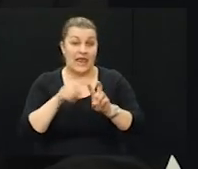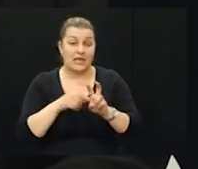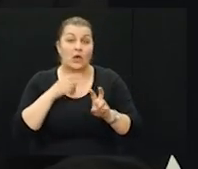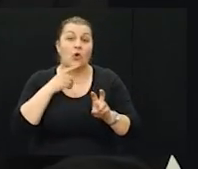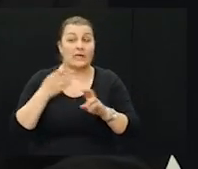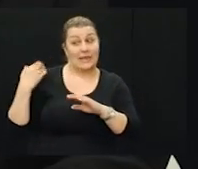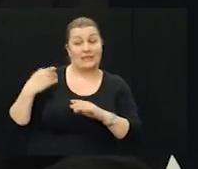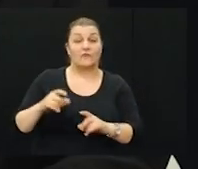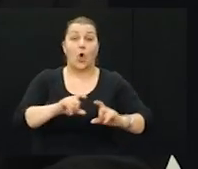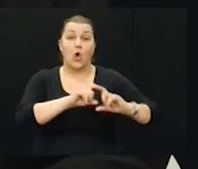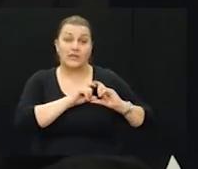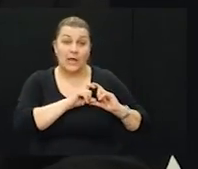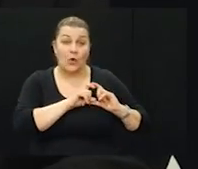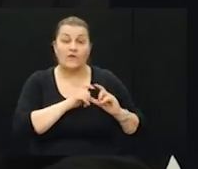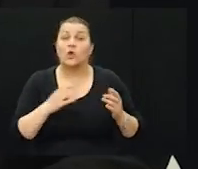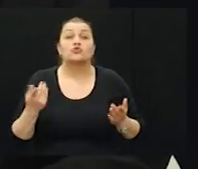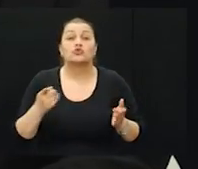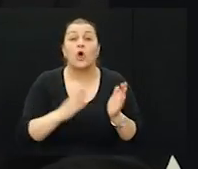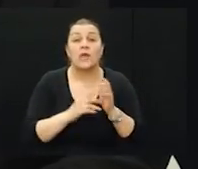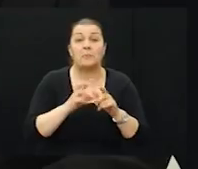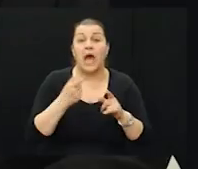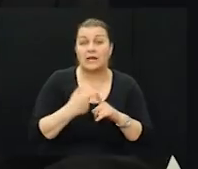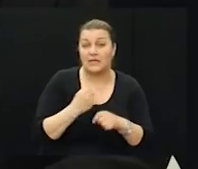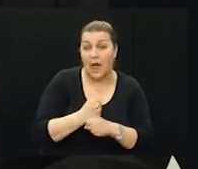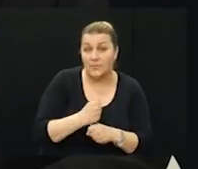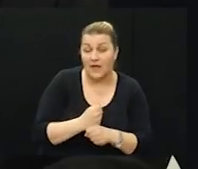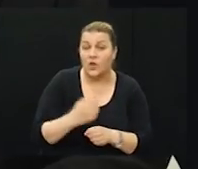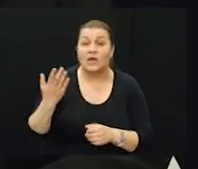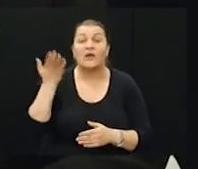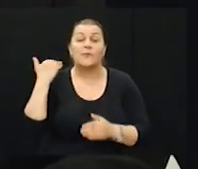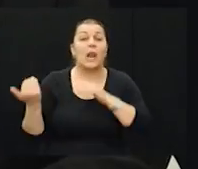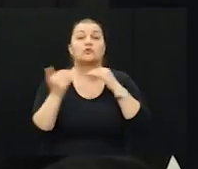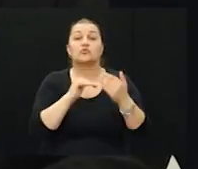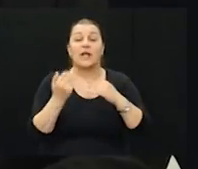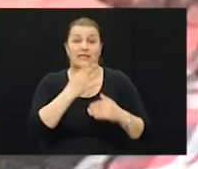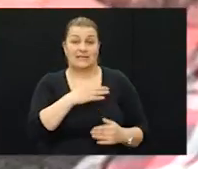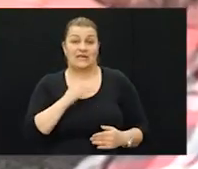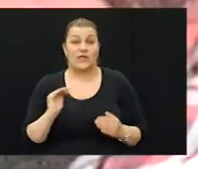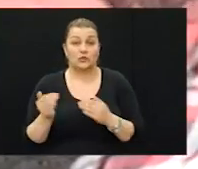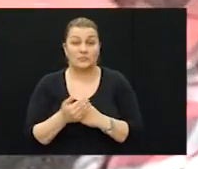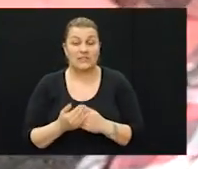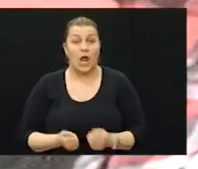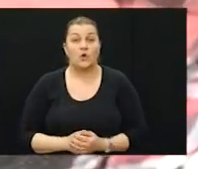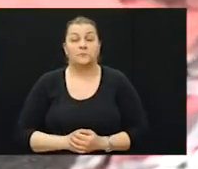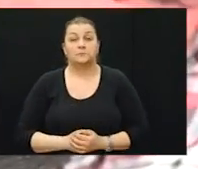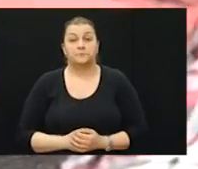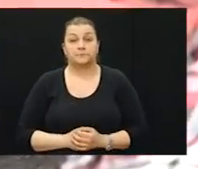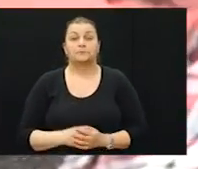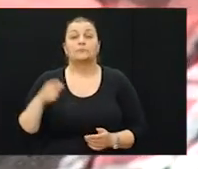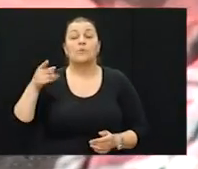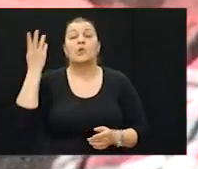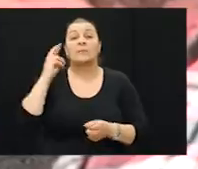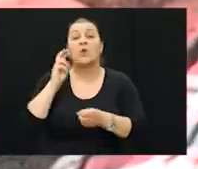i odlikovan. Što je točno Mark napravio i kako je bila suradnja sa hrvatskom stranom? Mark je bio, dakle,